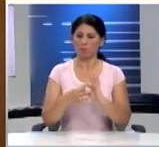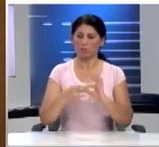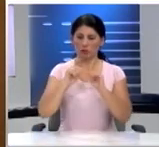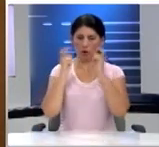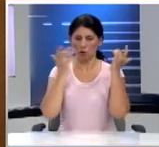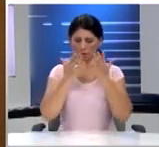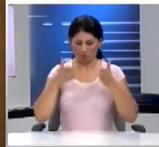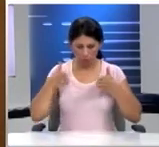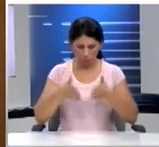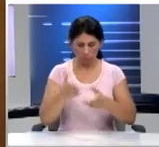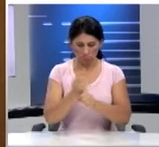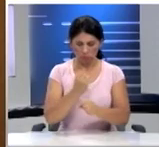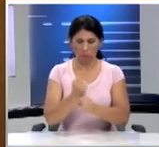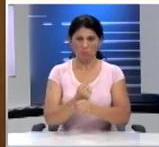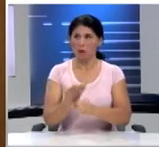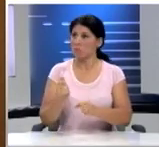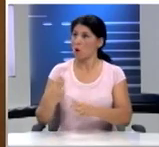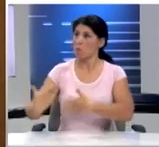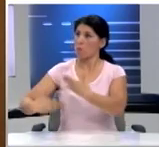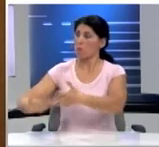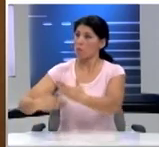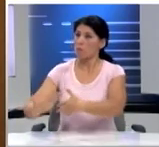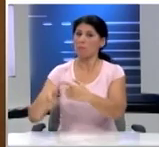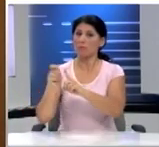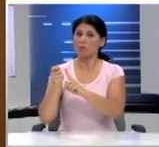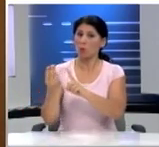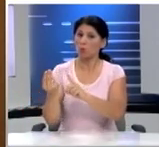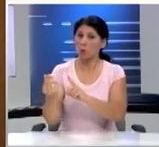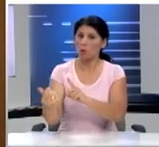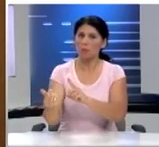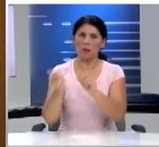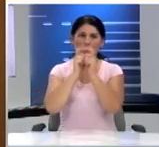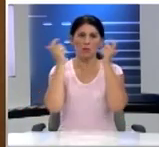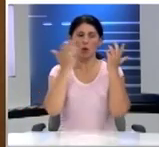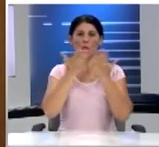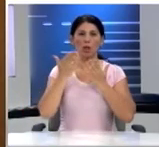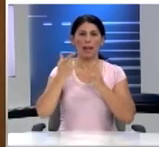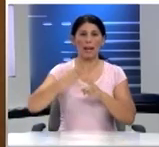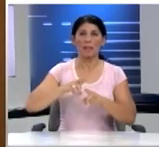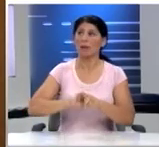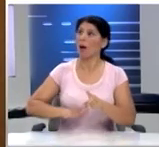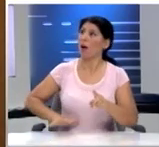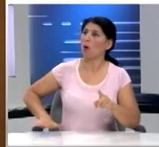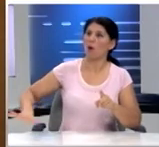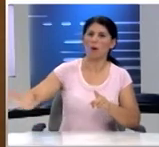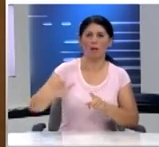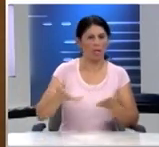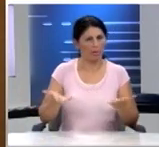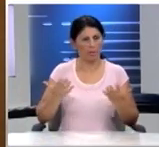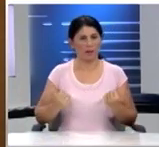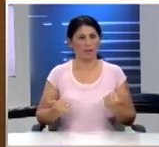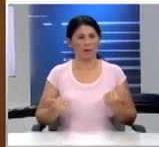το γεγονός ότι παρά τη ραγδαία εξέλιξη των ψηφιακών μέσων τα σχολεία στην ελληνική επικρατεία δεν διαθέτουν